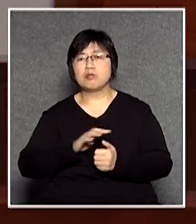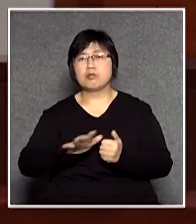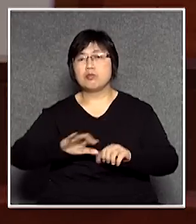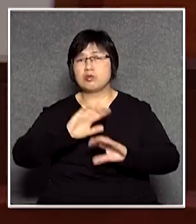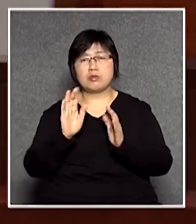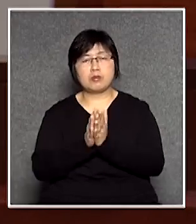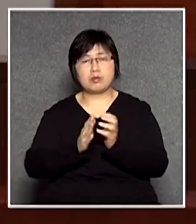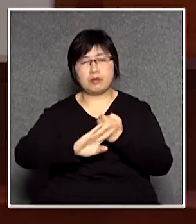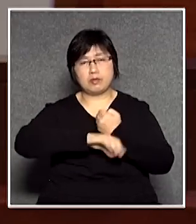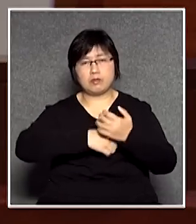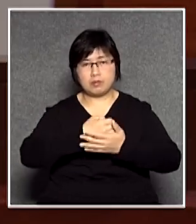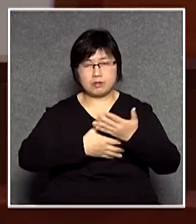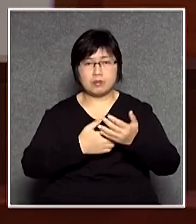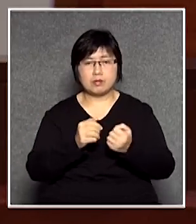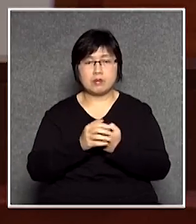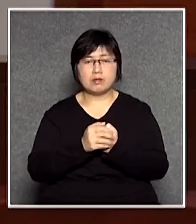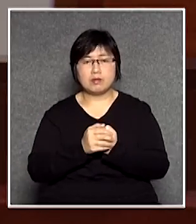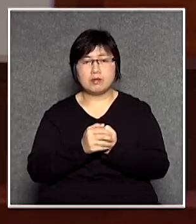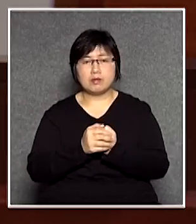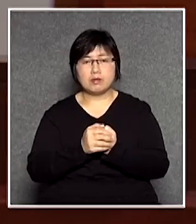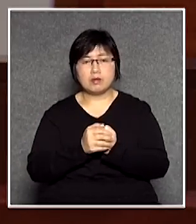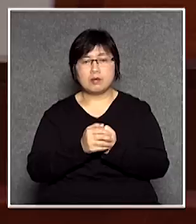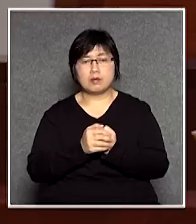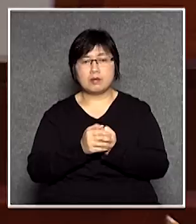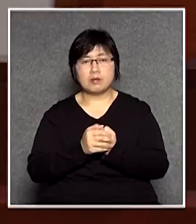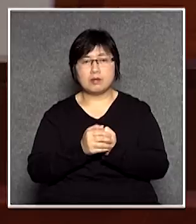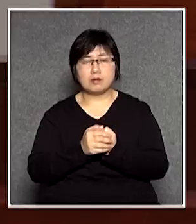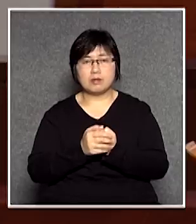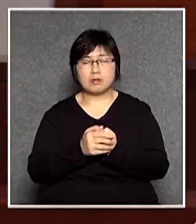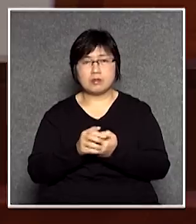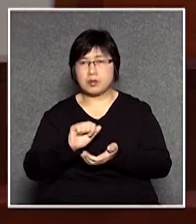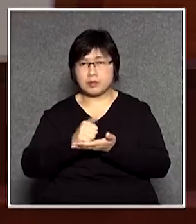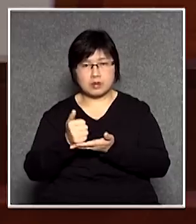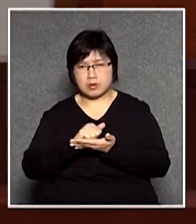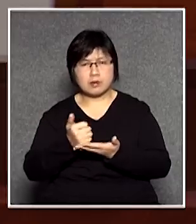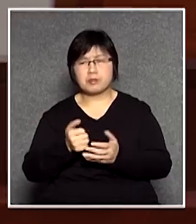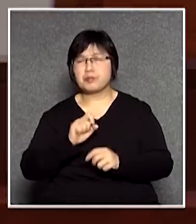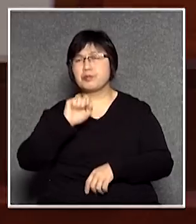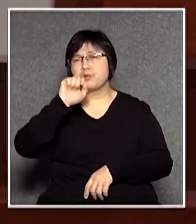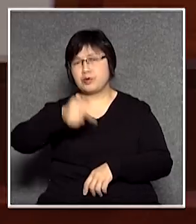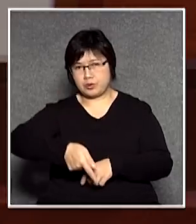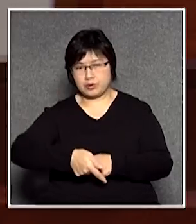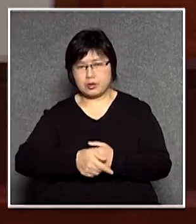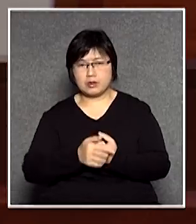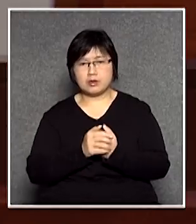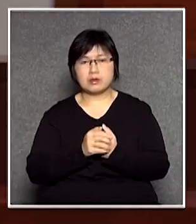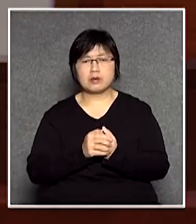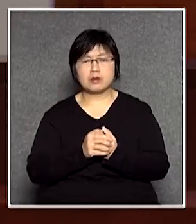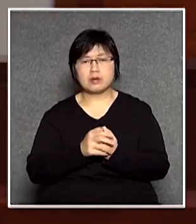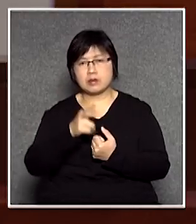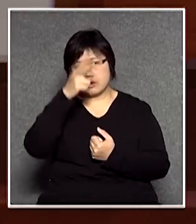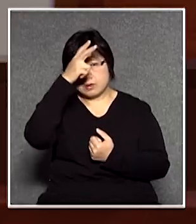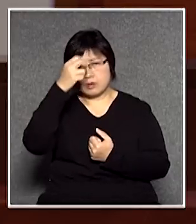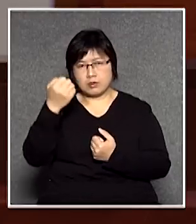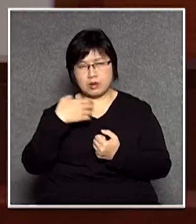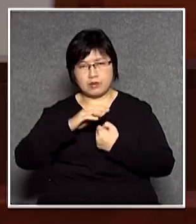個條例就是那個沒有辦法實施的不會的政府就說修